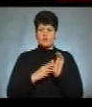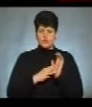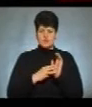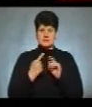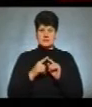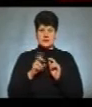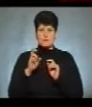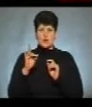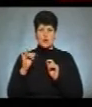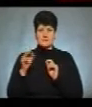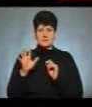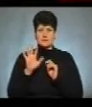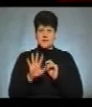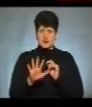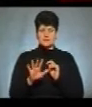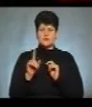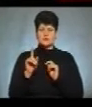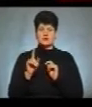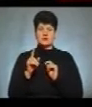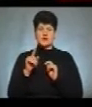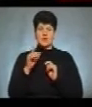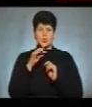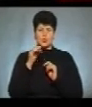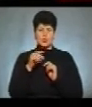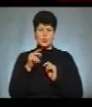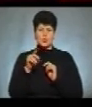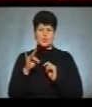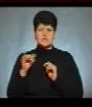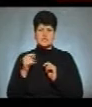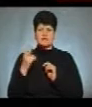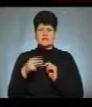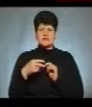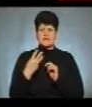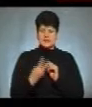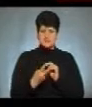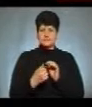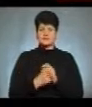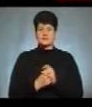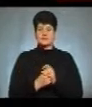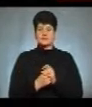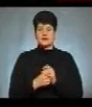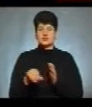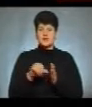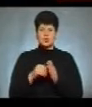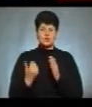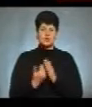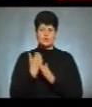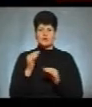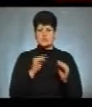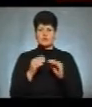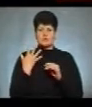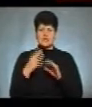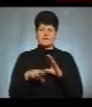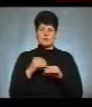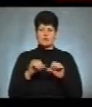Бродівська 5, 178 – це Русська 23, а теж 126. Члени оновленого складу п'яти виборчих комісій